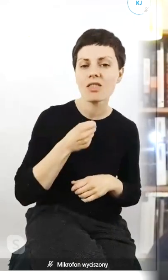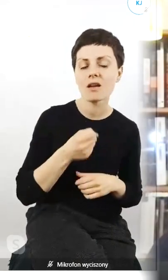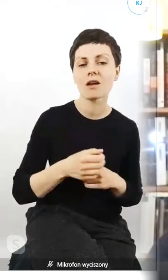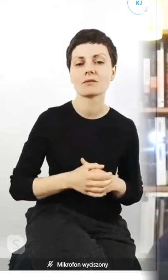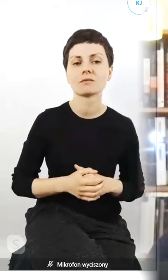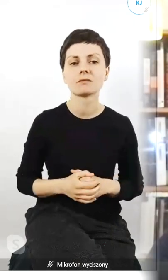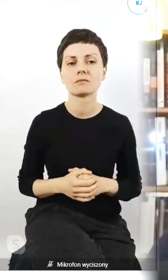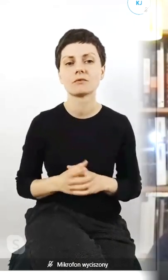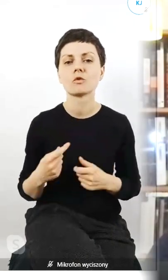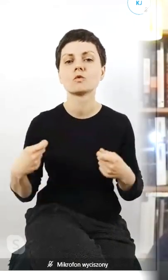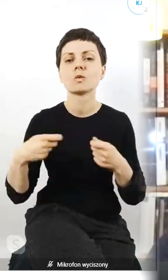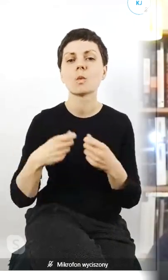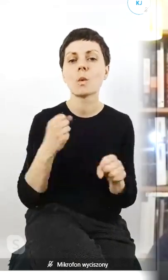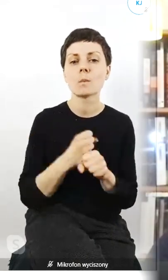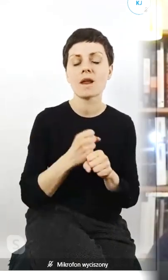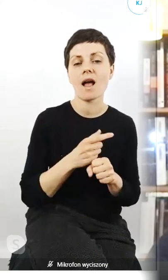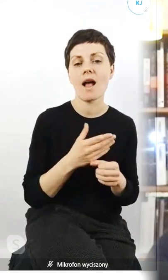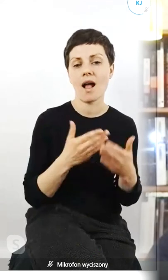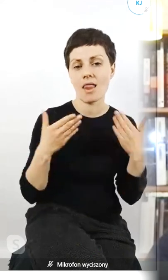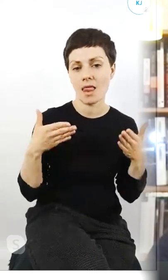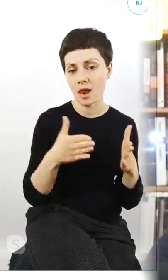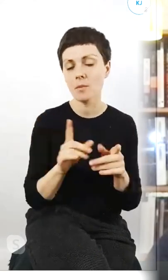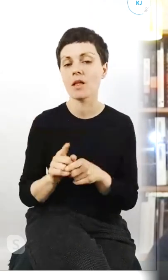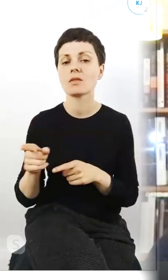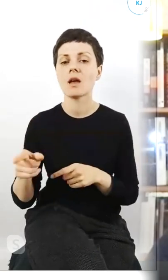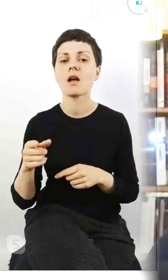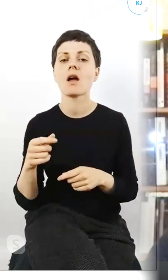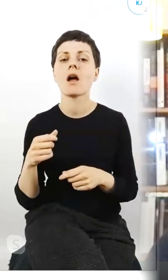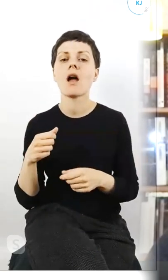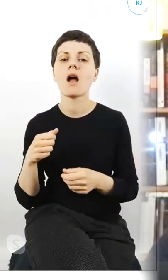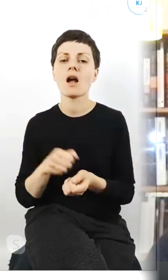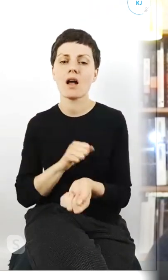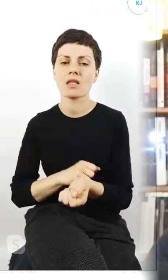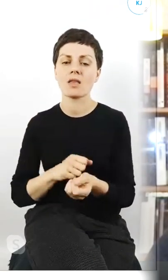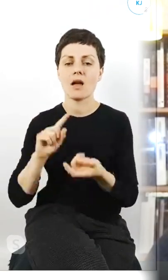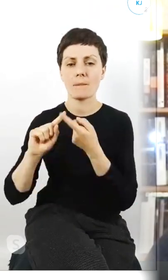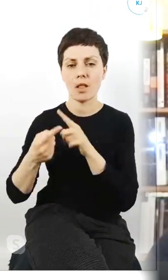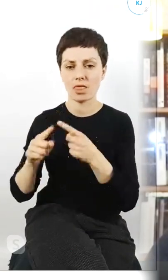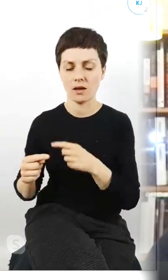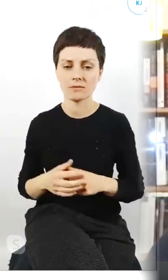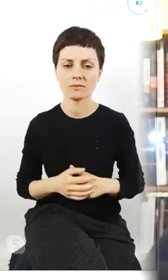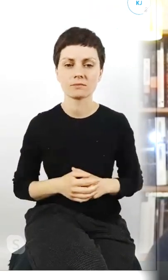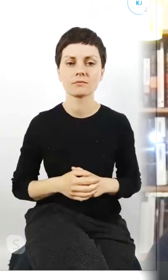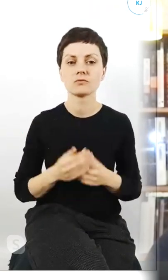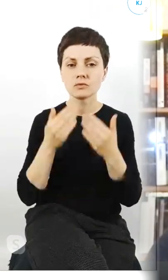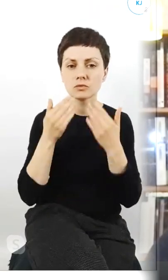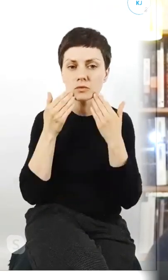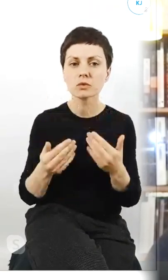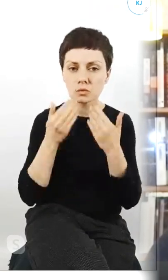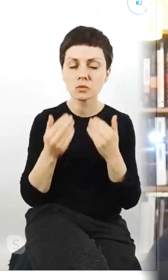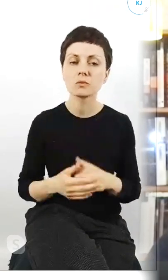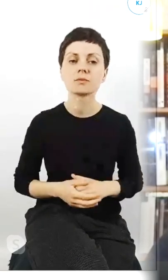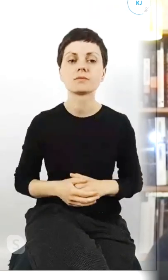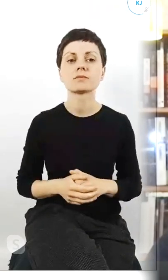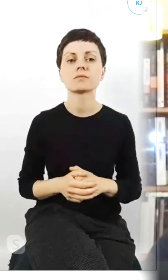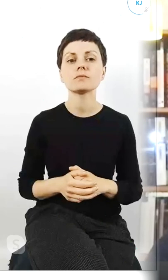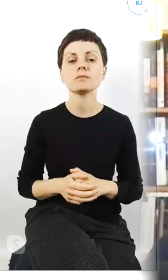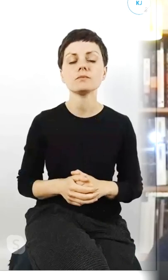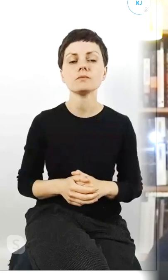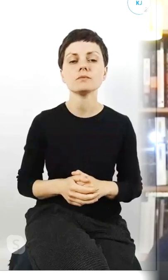czyli współpraca labiryntu i tygodnika polityka Dziękuję i myślę że